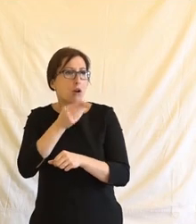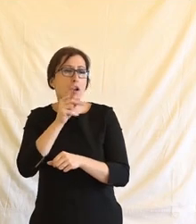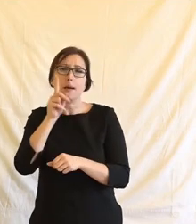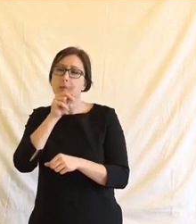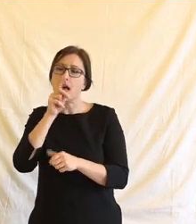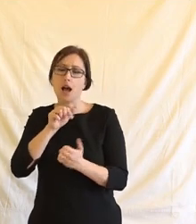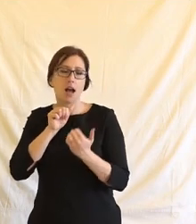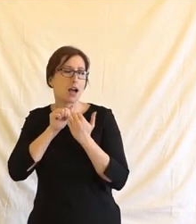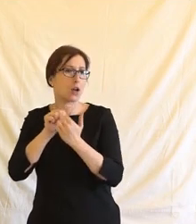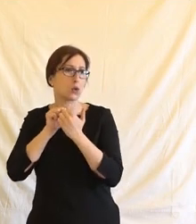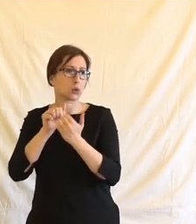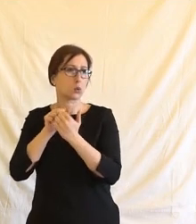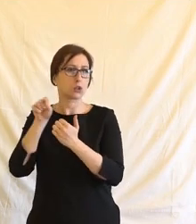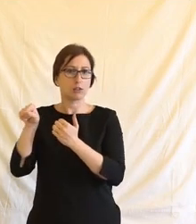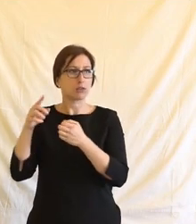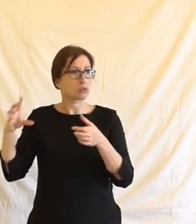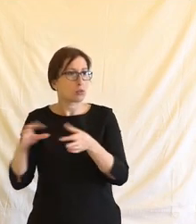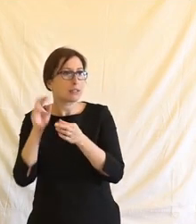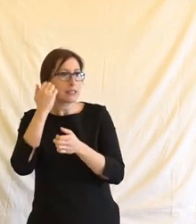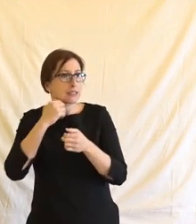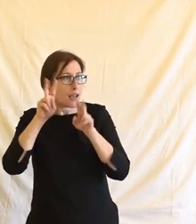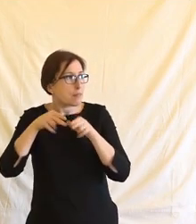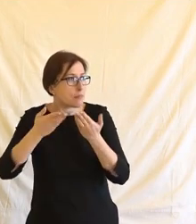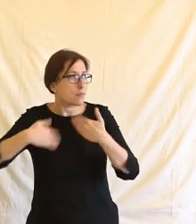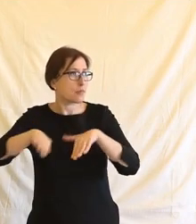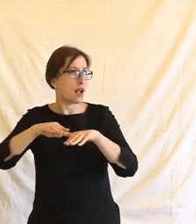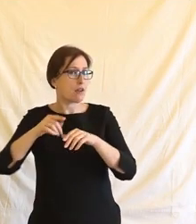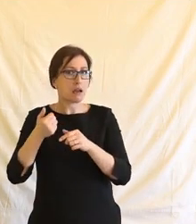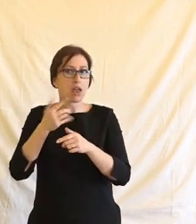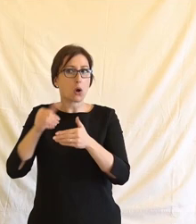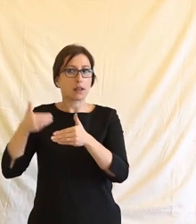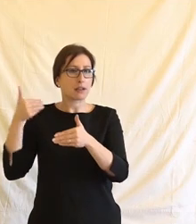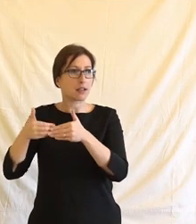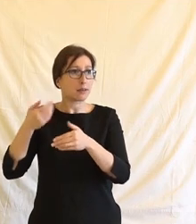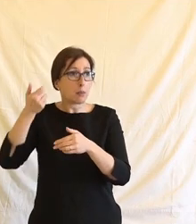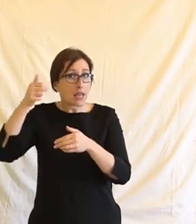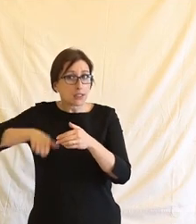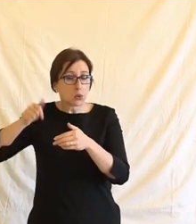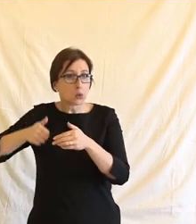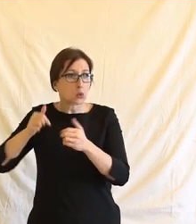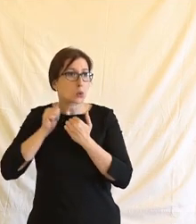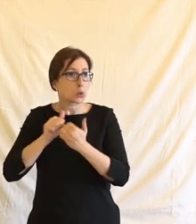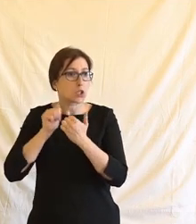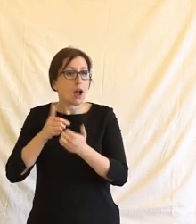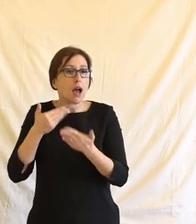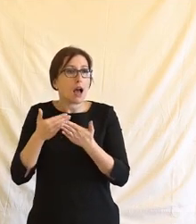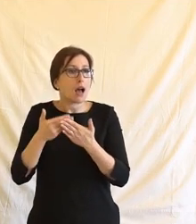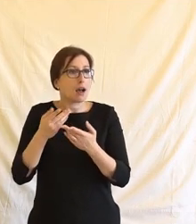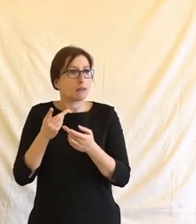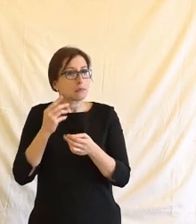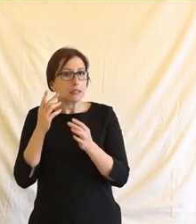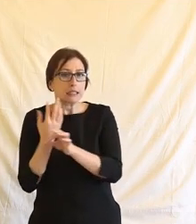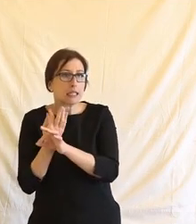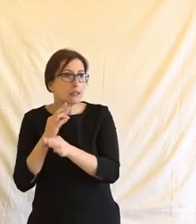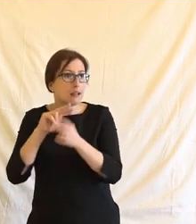ministerstva, vlastně všechno, co tvoří stát, tak mají jenom pár let, někdy třeba i pár měsíců zkušeností s tím, co vůbec